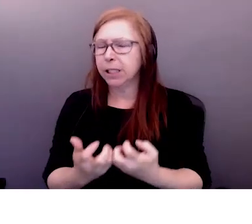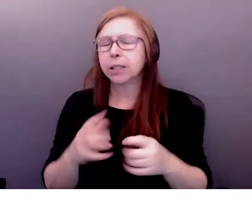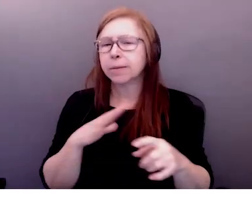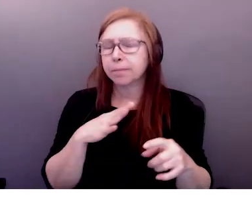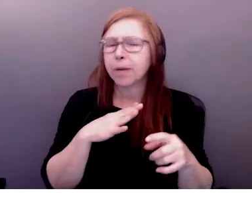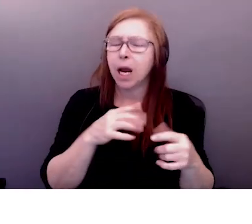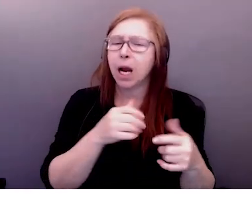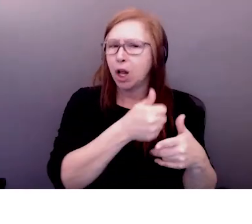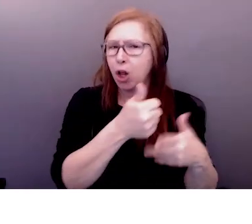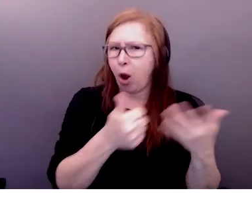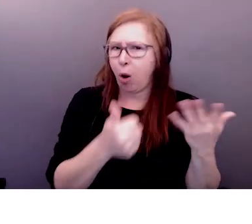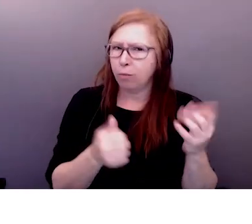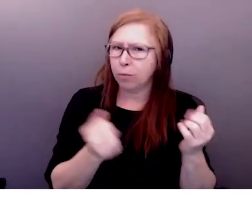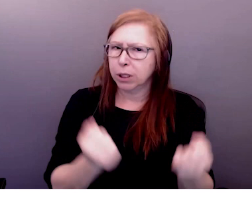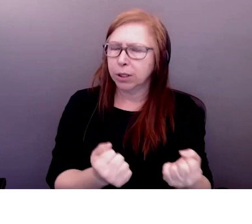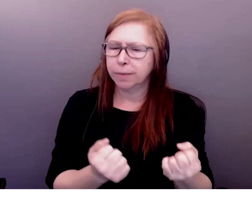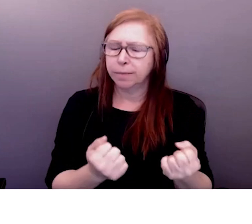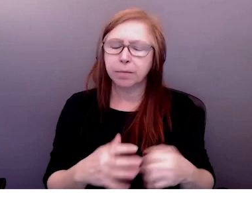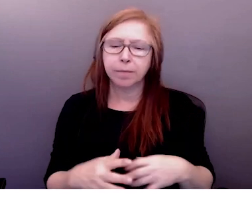pour ça qu'il faut avoir